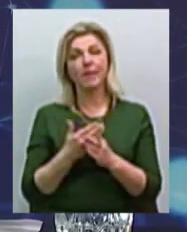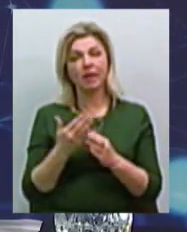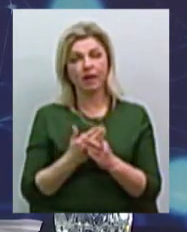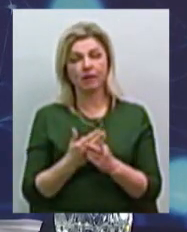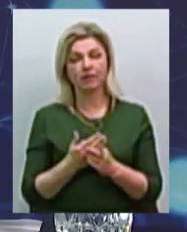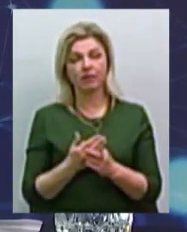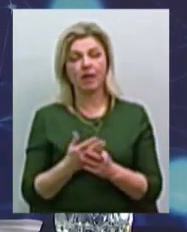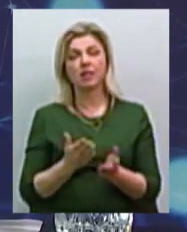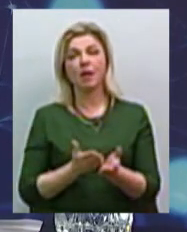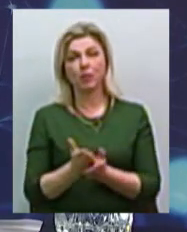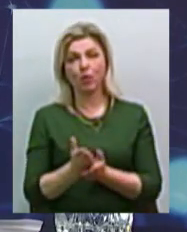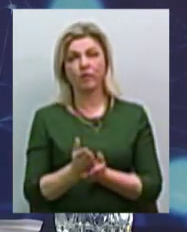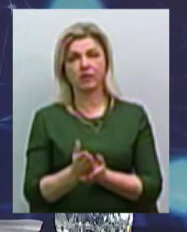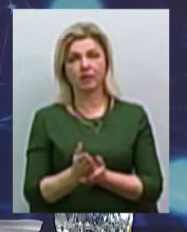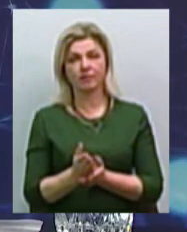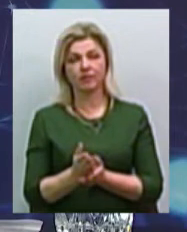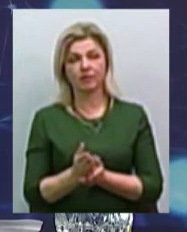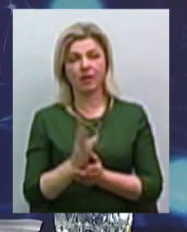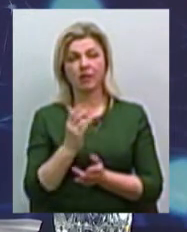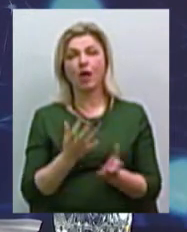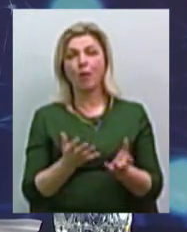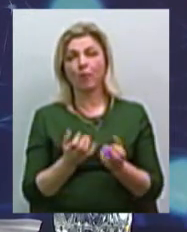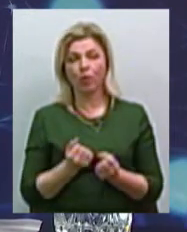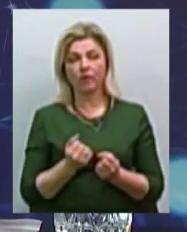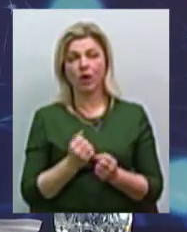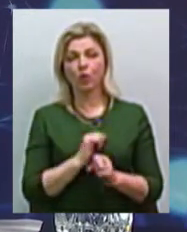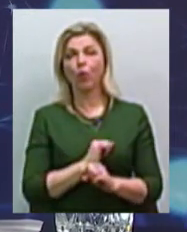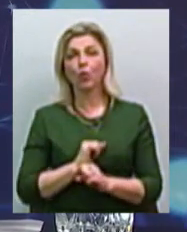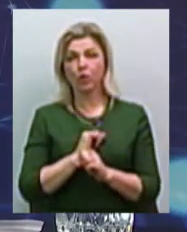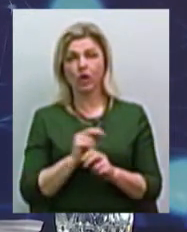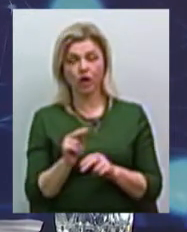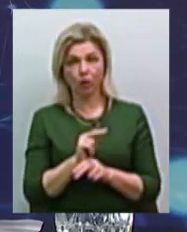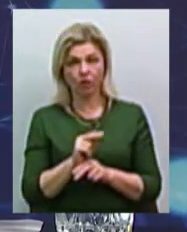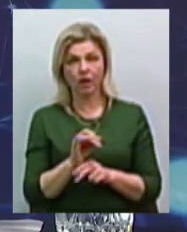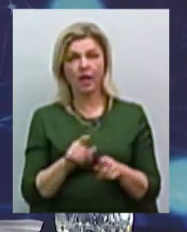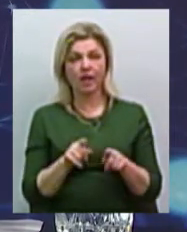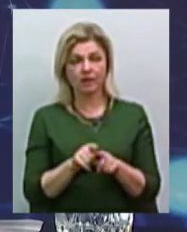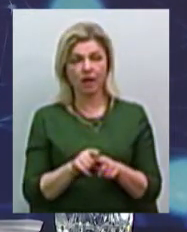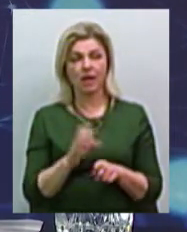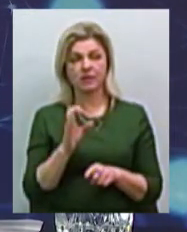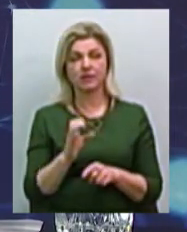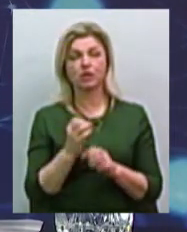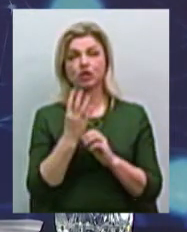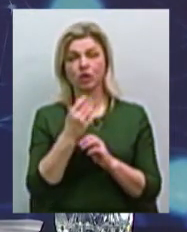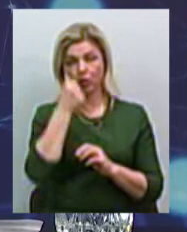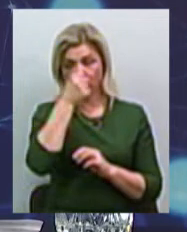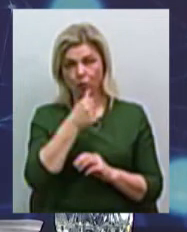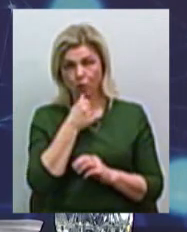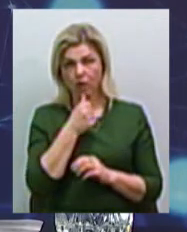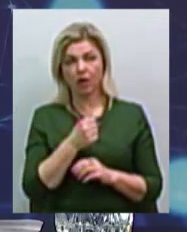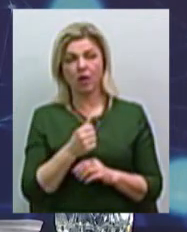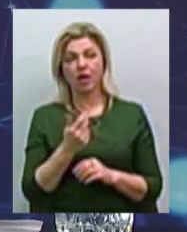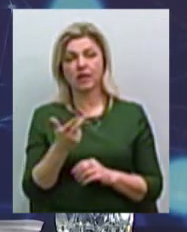спрямовані на саме отримання санаторно-курортного лікування. І таким чином, з 2016 року фактично кладається